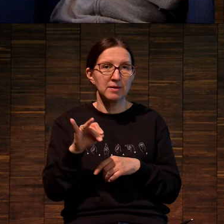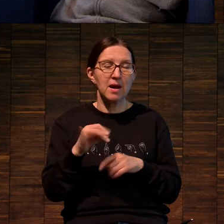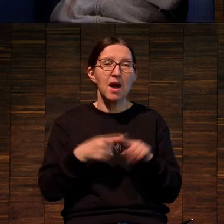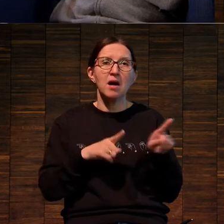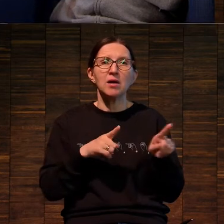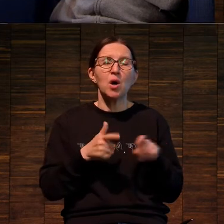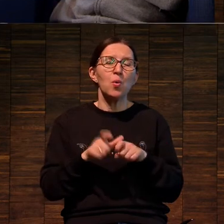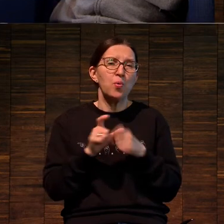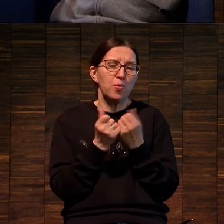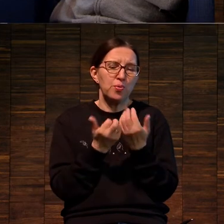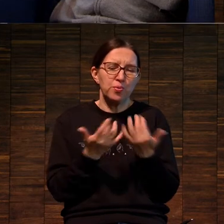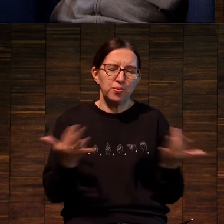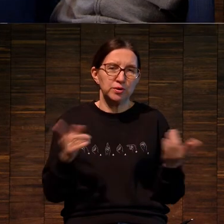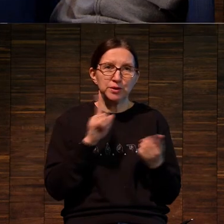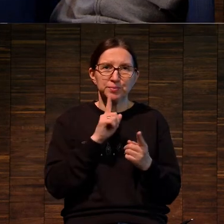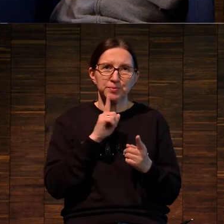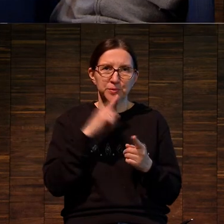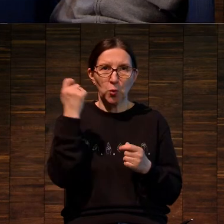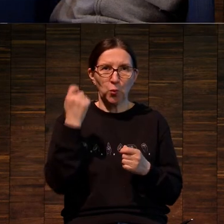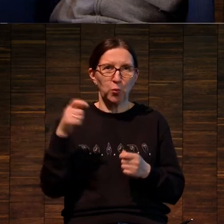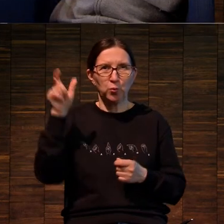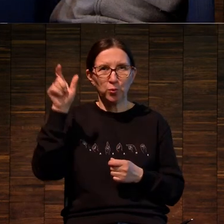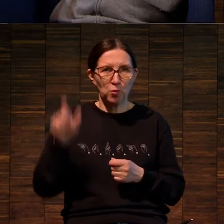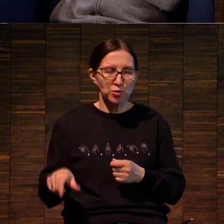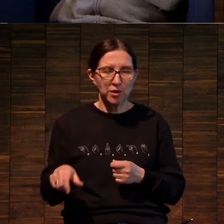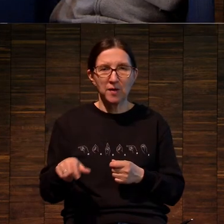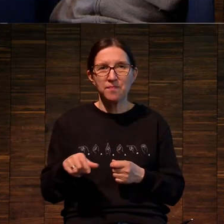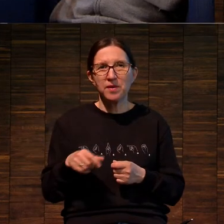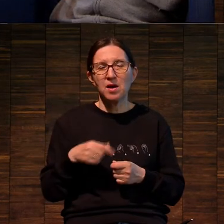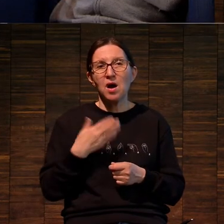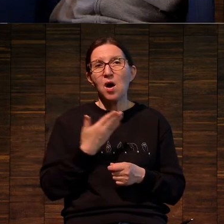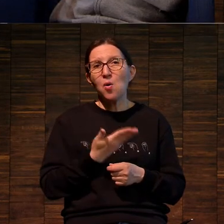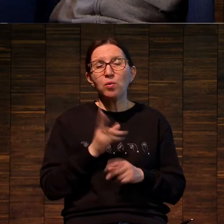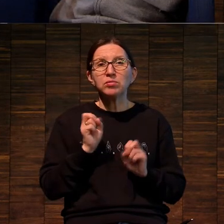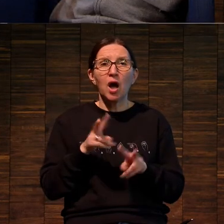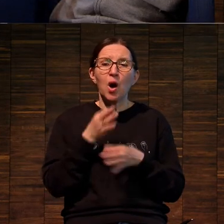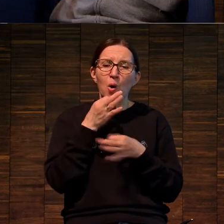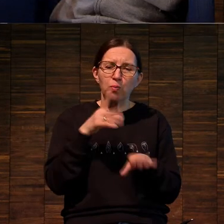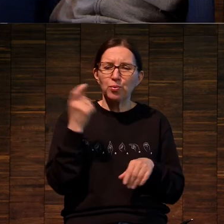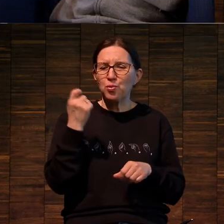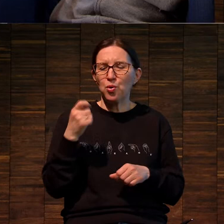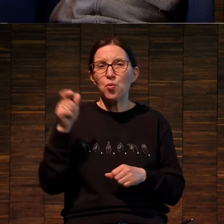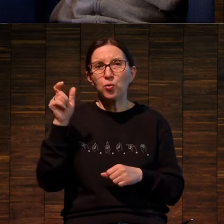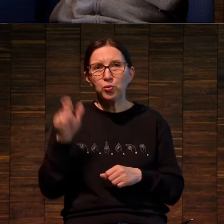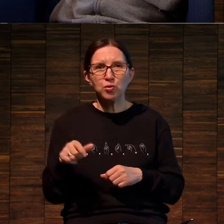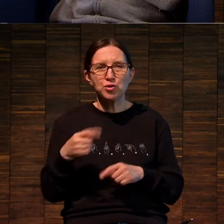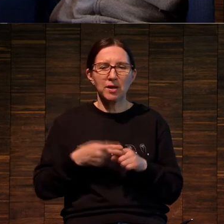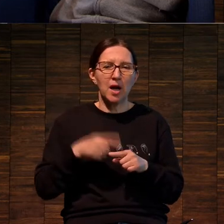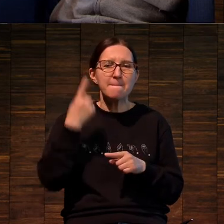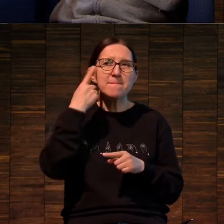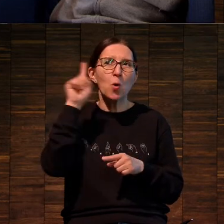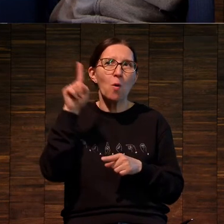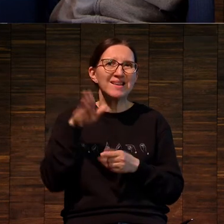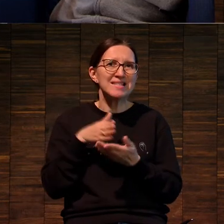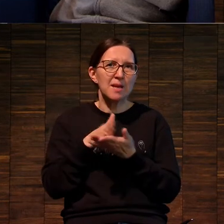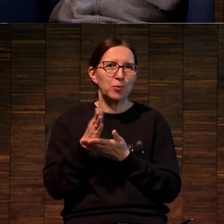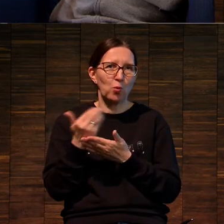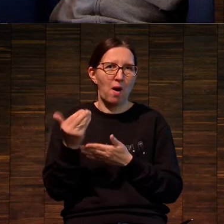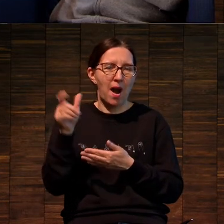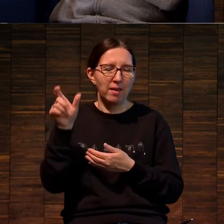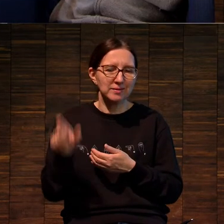Безумно разнообразный автор. У него, как у любого художника-концептуалиста, у него